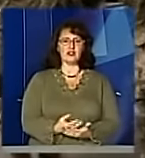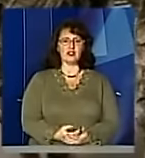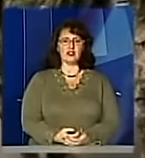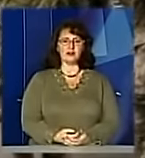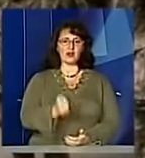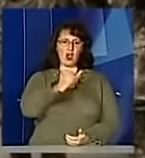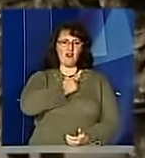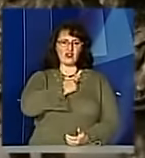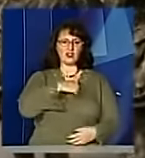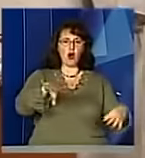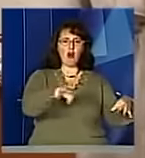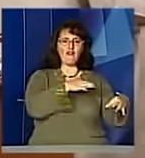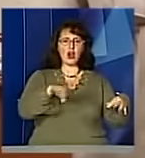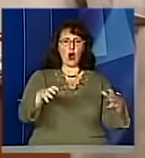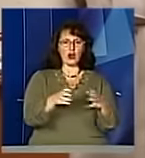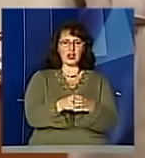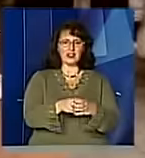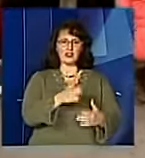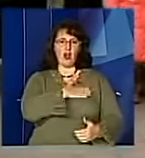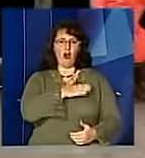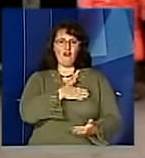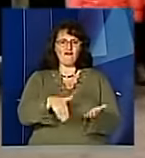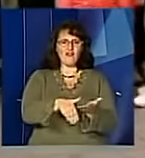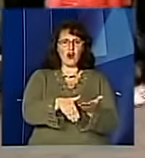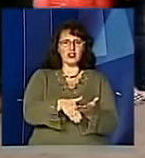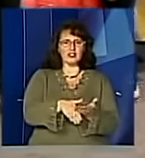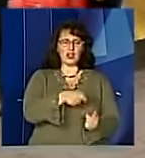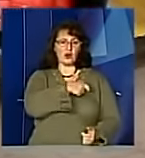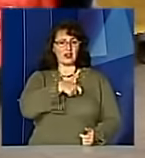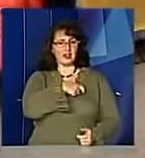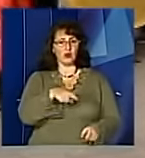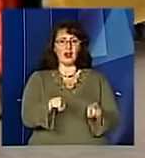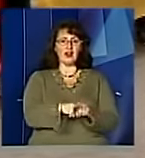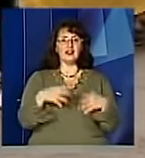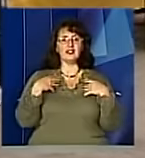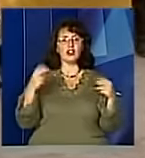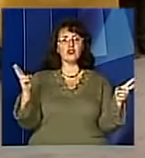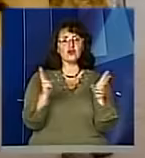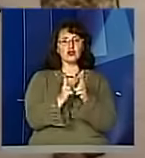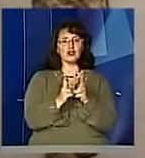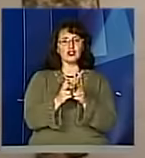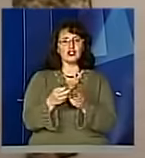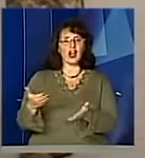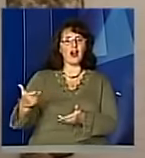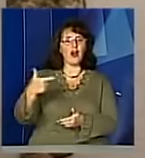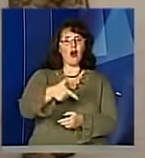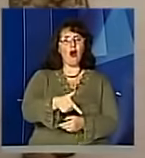Львівськовий оркестр, волонтери та навіть народні обранці. Саме так Львів зустрічає майже дві сотні гостей зі Сходу.